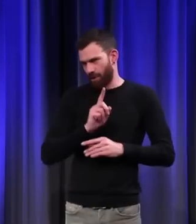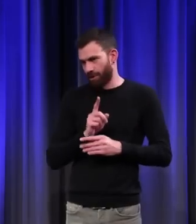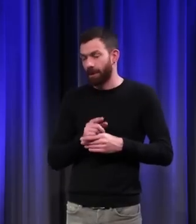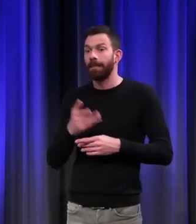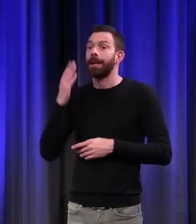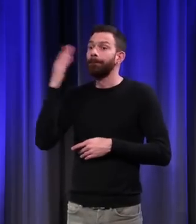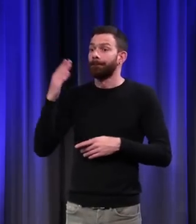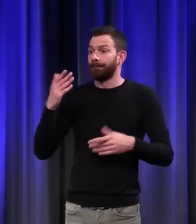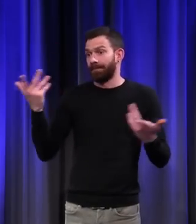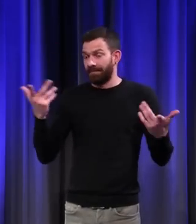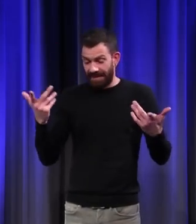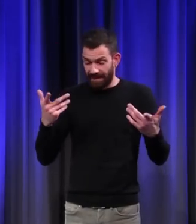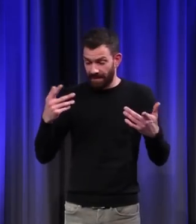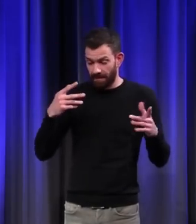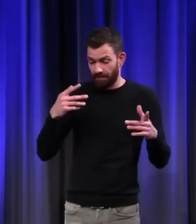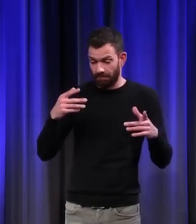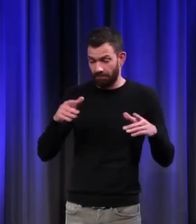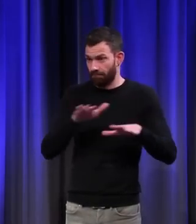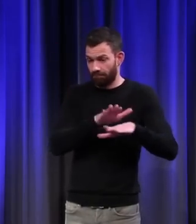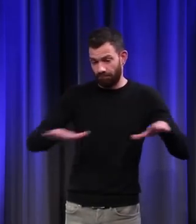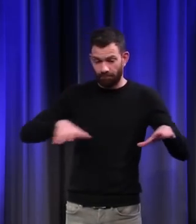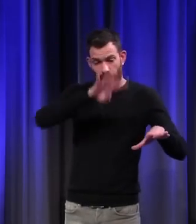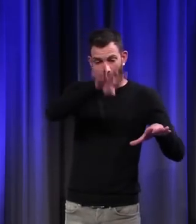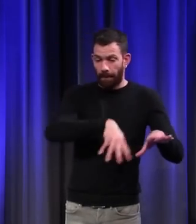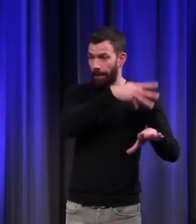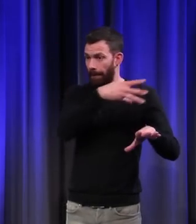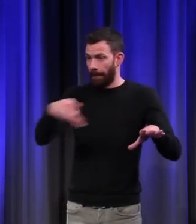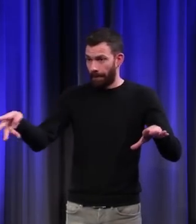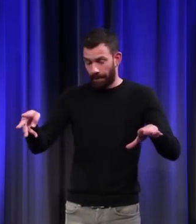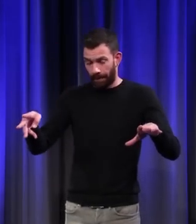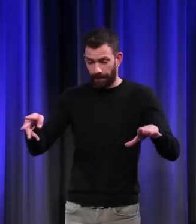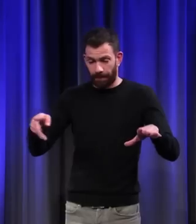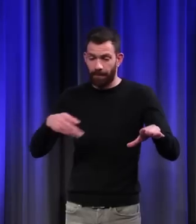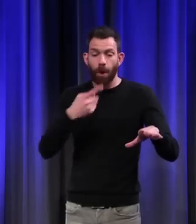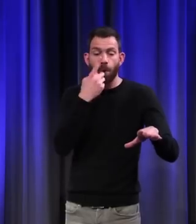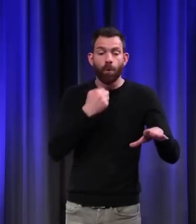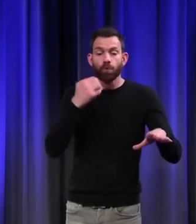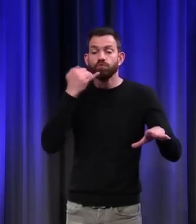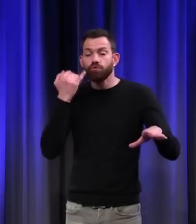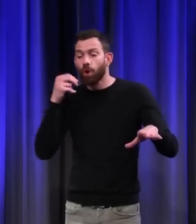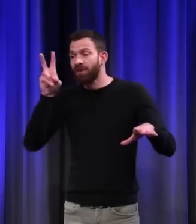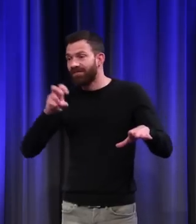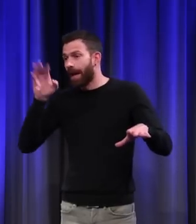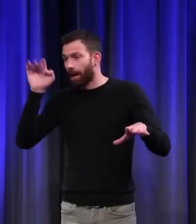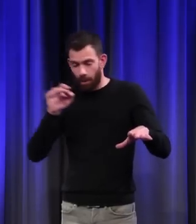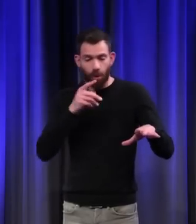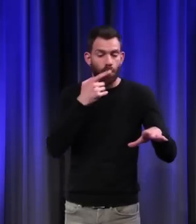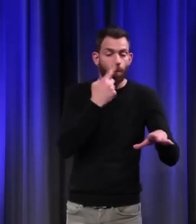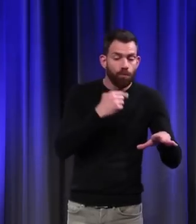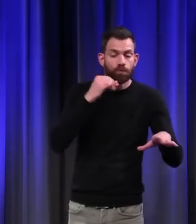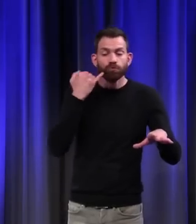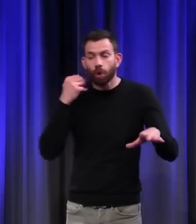faites une surface avec des petits carrés comme un damier et que vous en faites un rouge, un jaune, un vert, un bleu, et que vous recommencez, ça, c'est